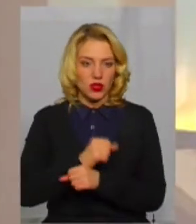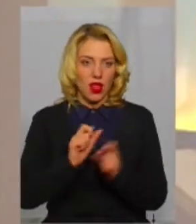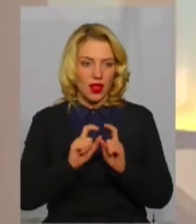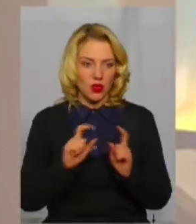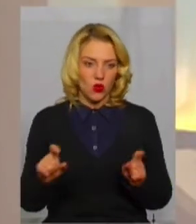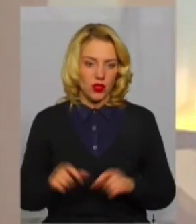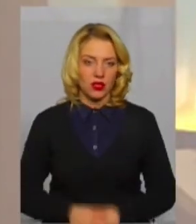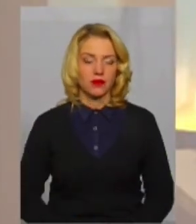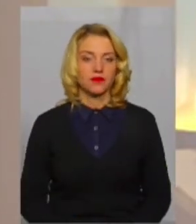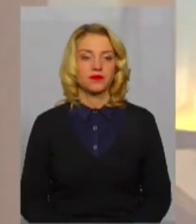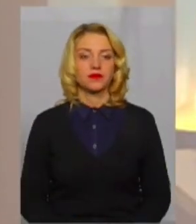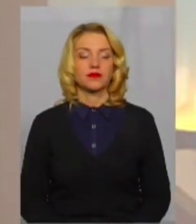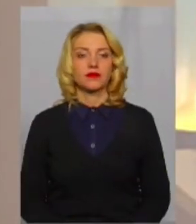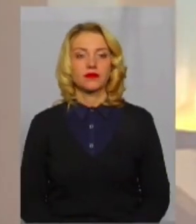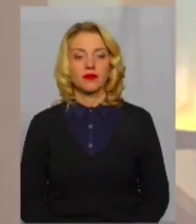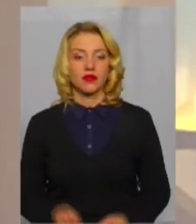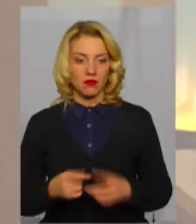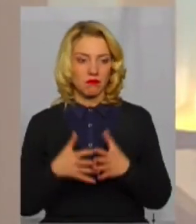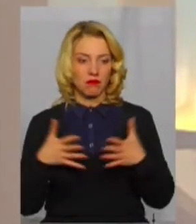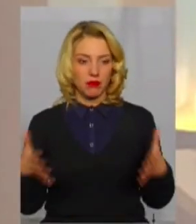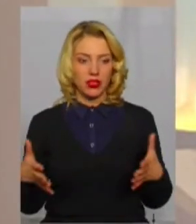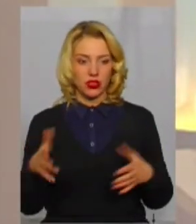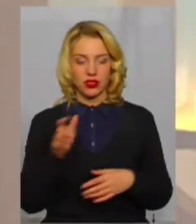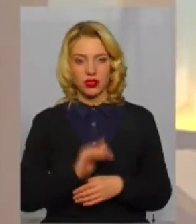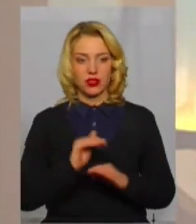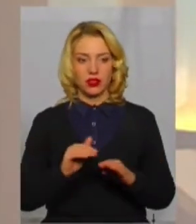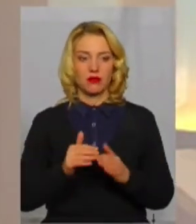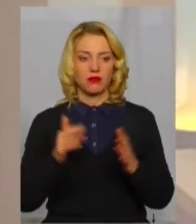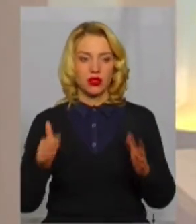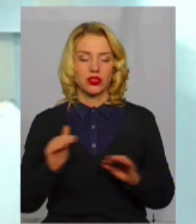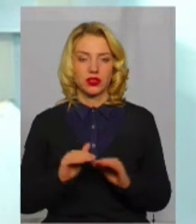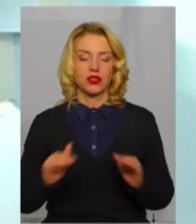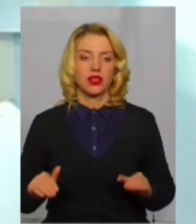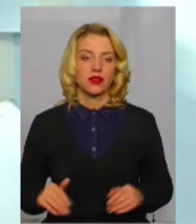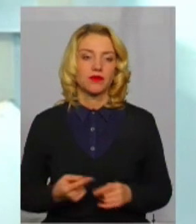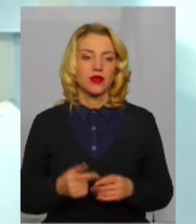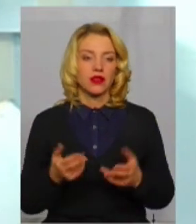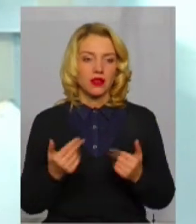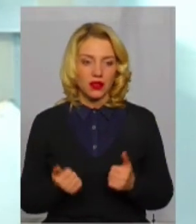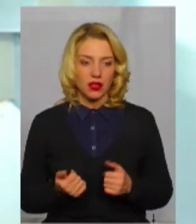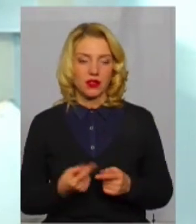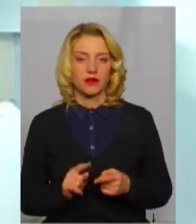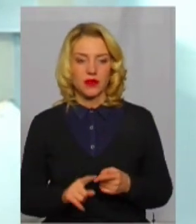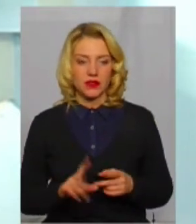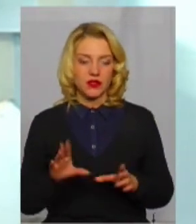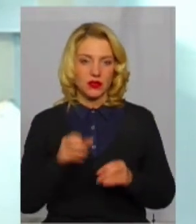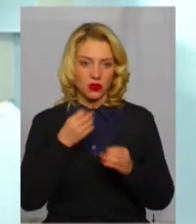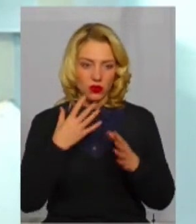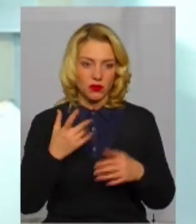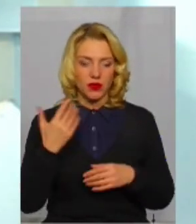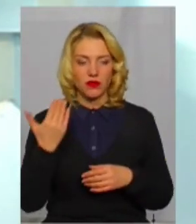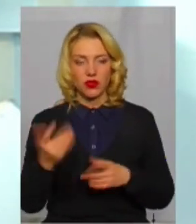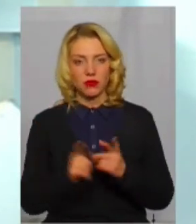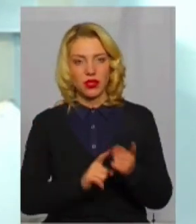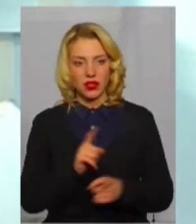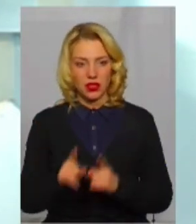із закладів таких? Це переважна більшість. Це переважна більшість. Так, це все добре, вони